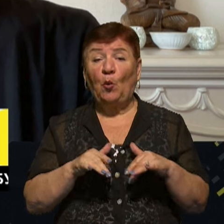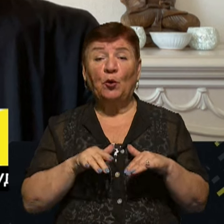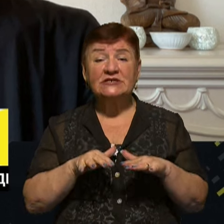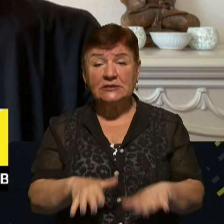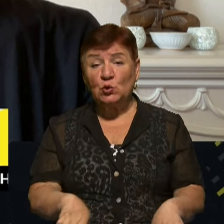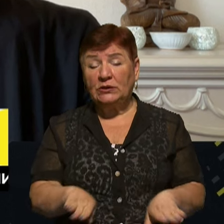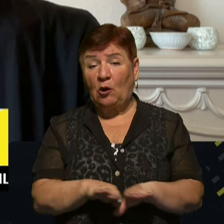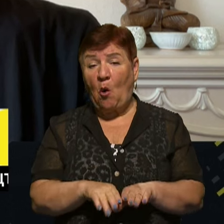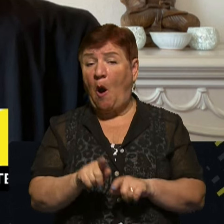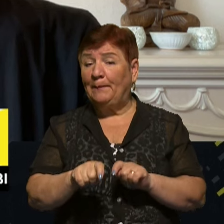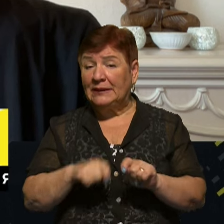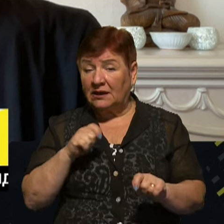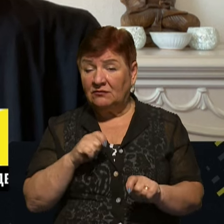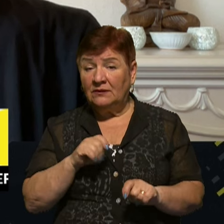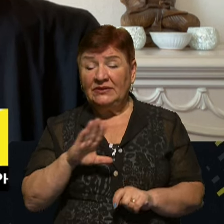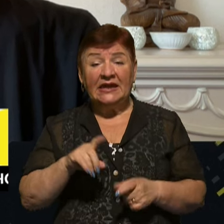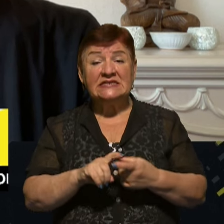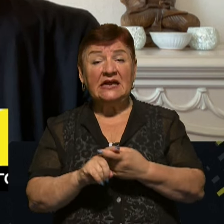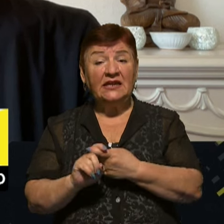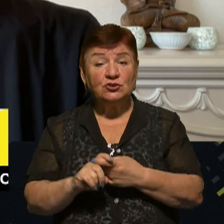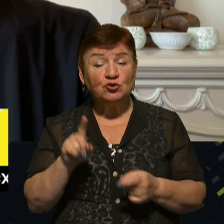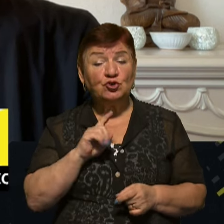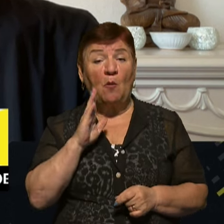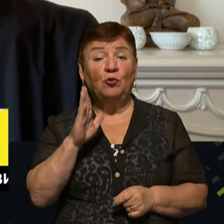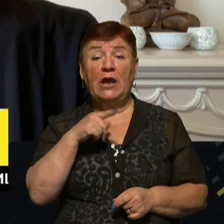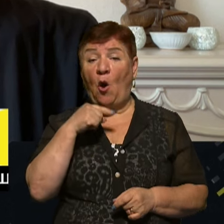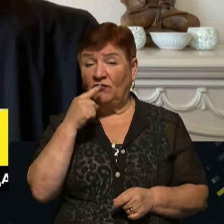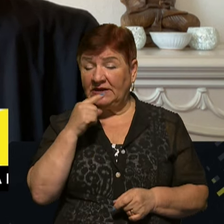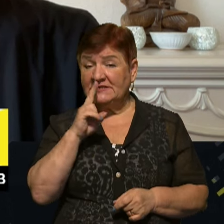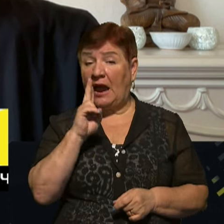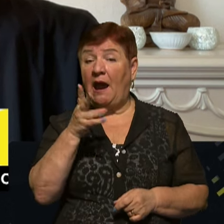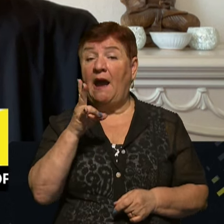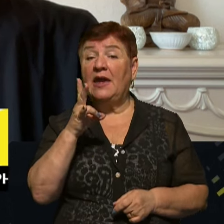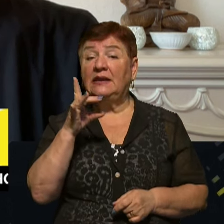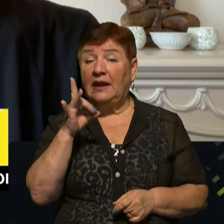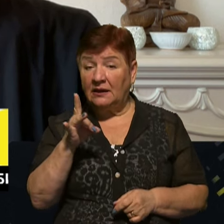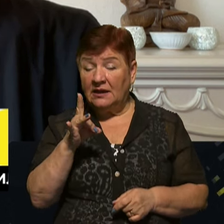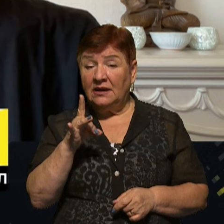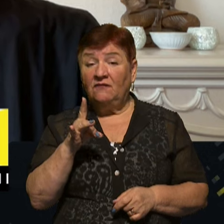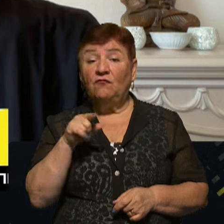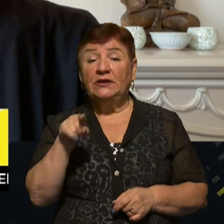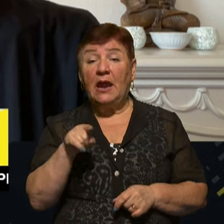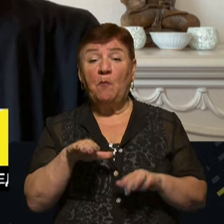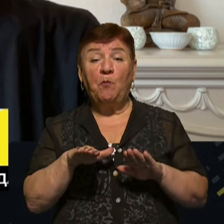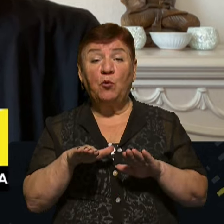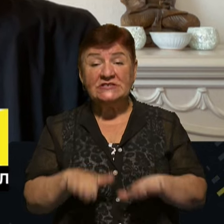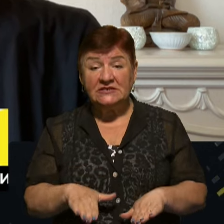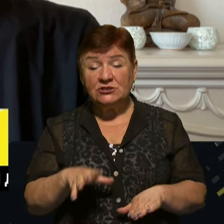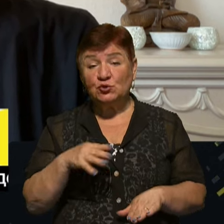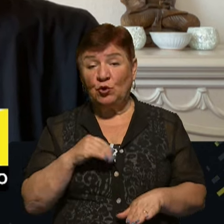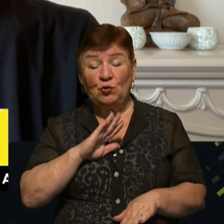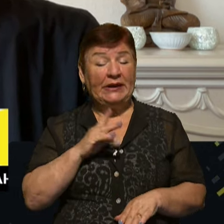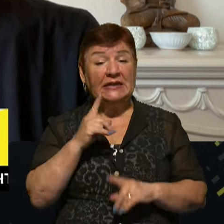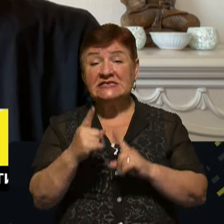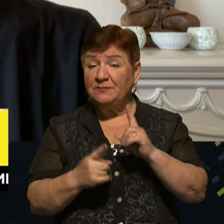такого підриву. Тому незалежно від того, що буде озвучуватися КНР, КНР свої позиції не змінить. Тому що сіті вже